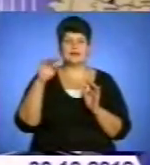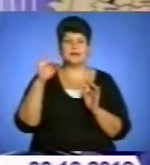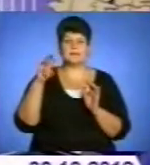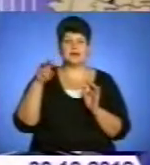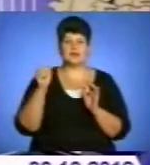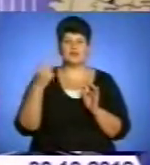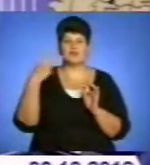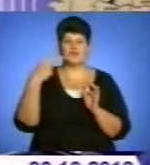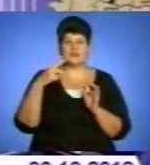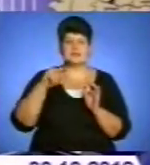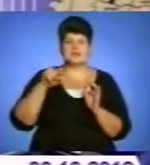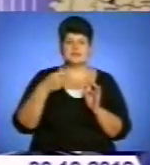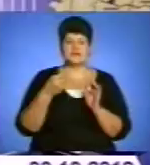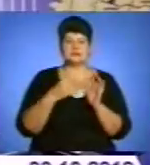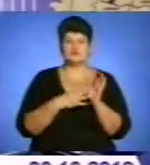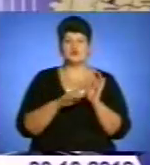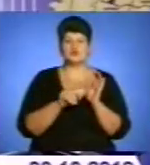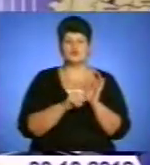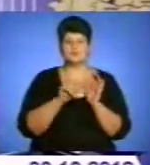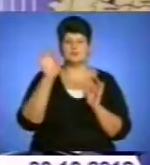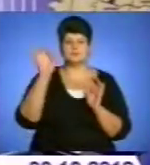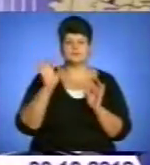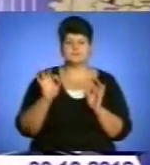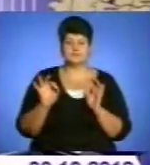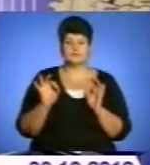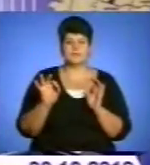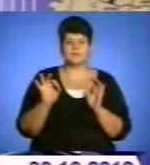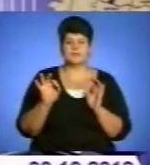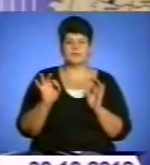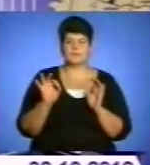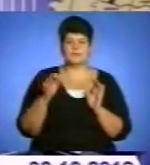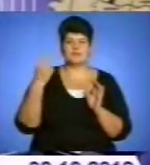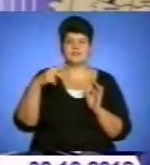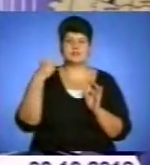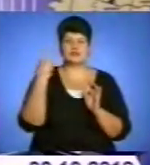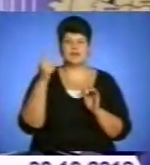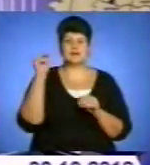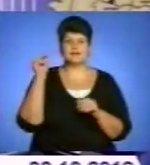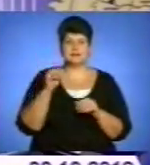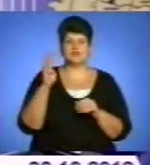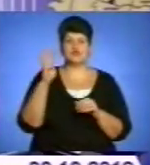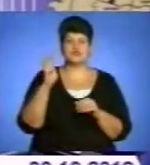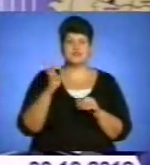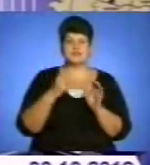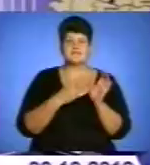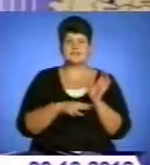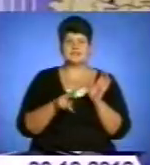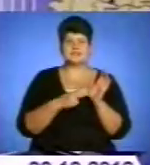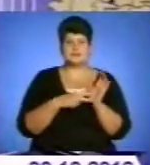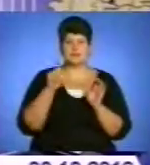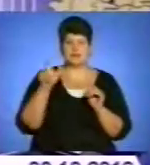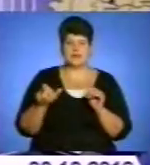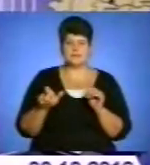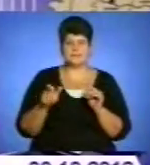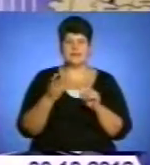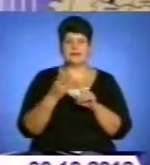,96%, в кількості це 21 487 чоловік. І